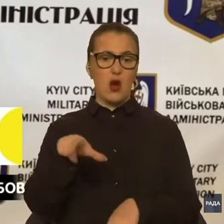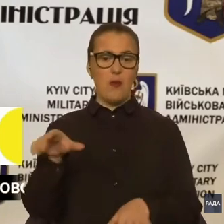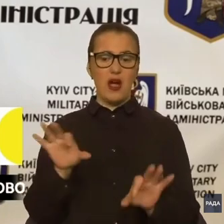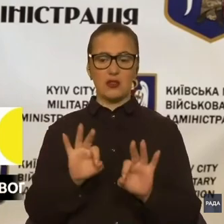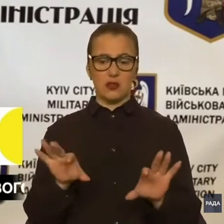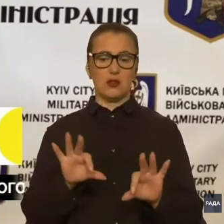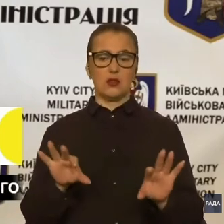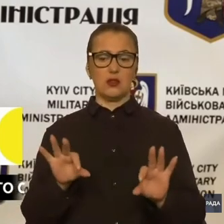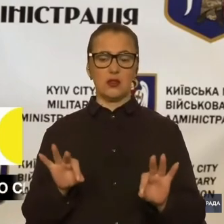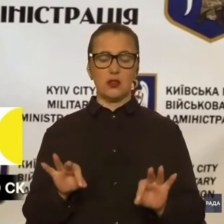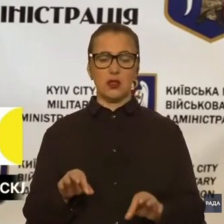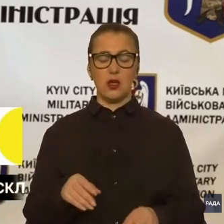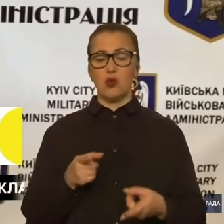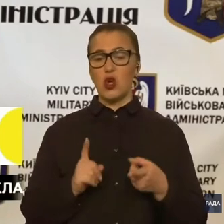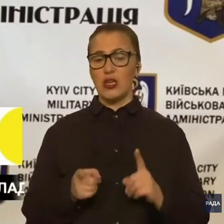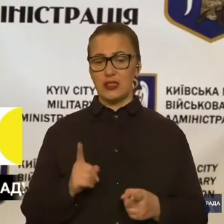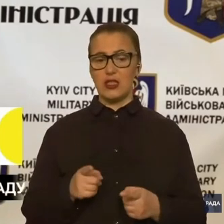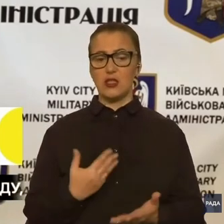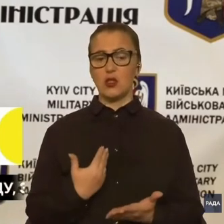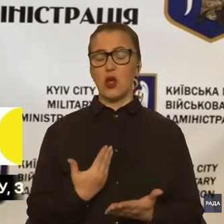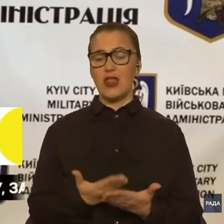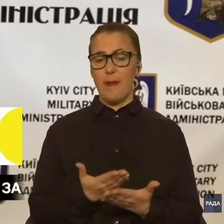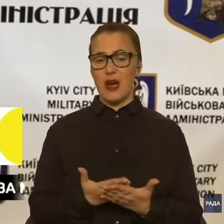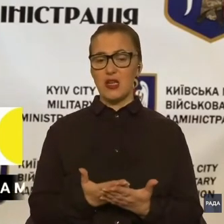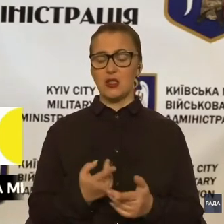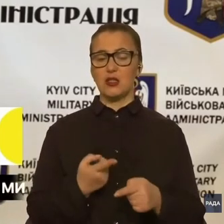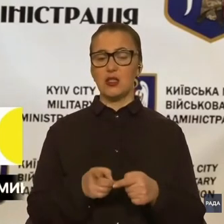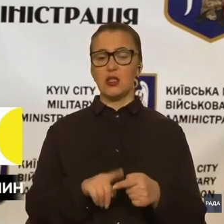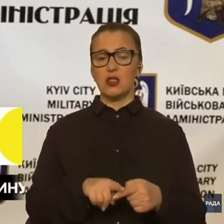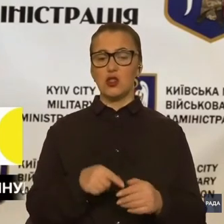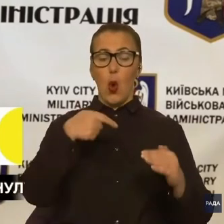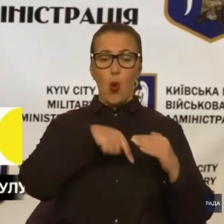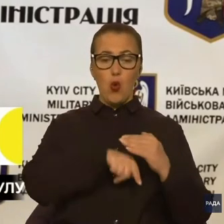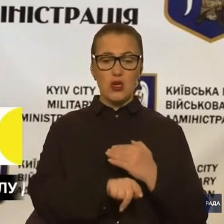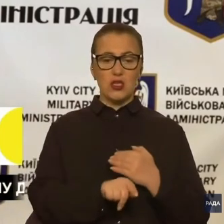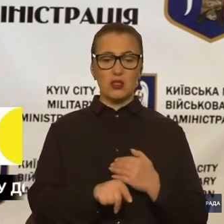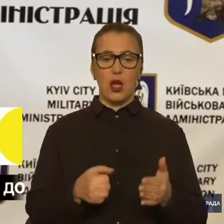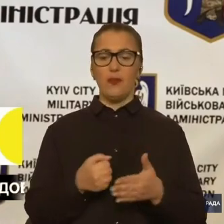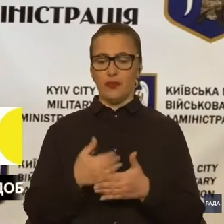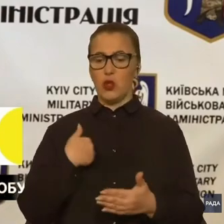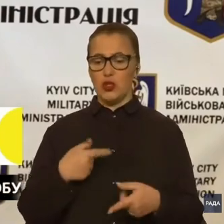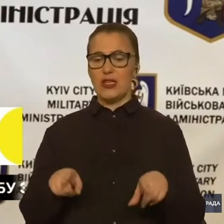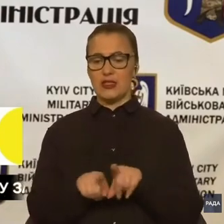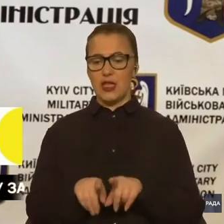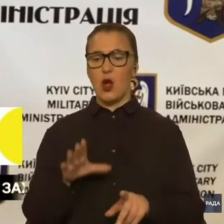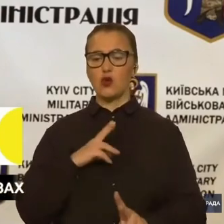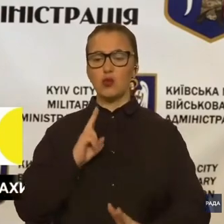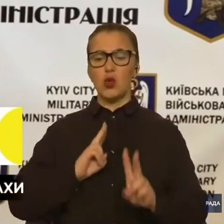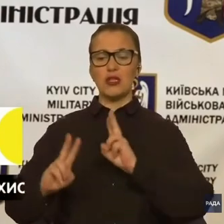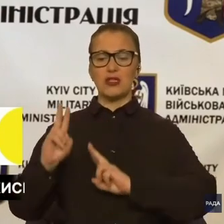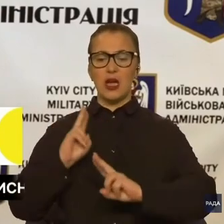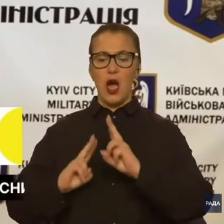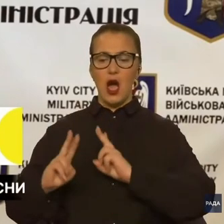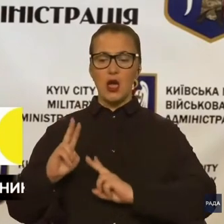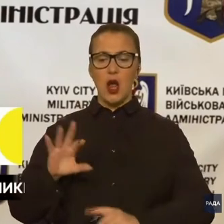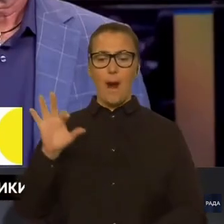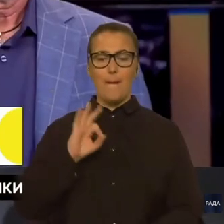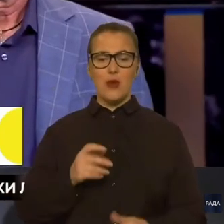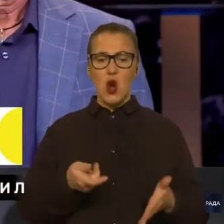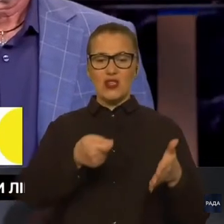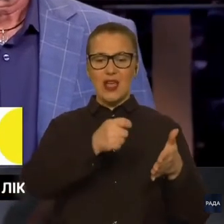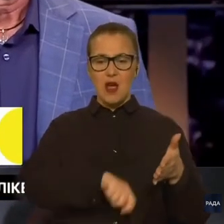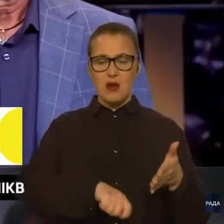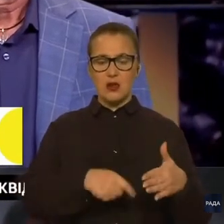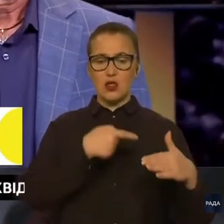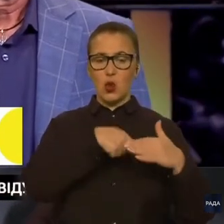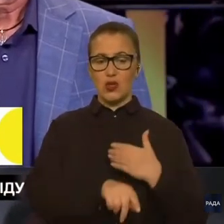що дійсно, наприклад, цього укриття, тобто до нас також надходили скарги щодо закритих укриттів. І на